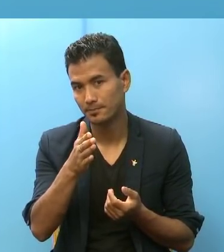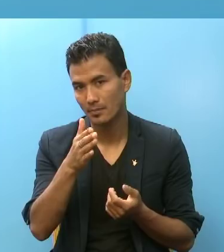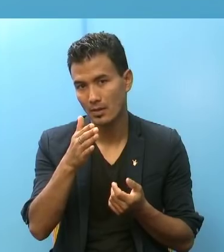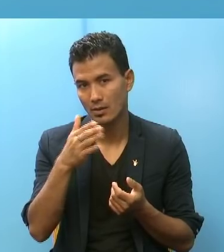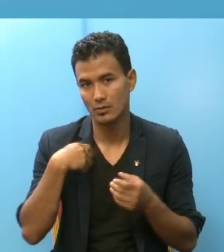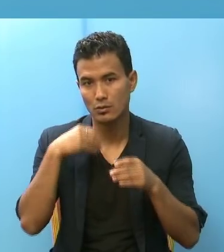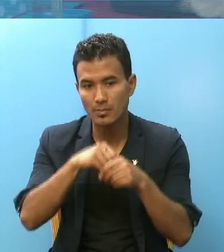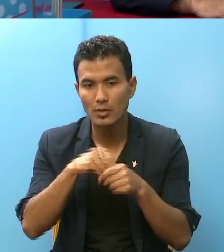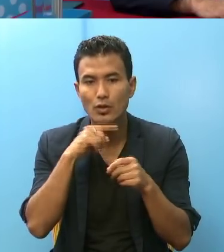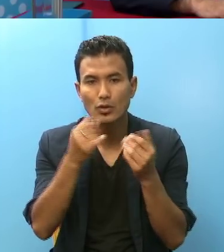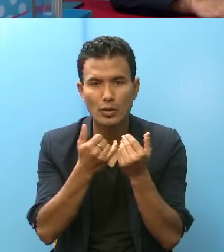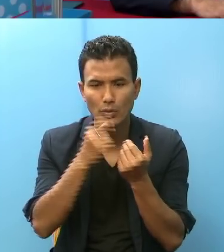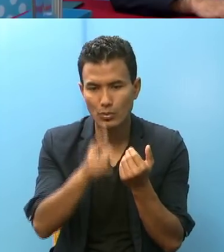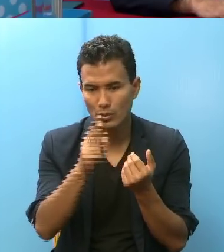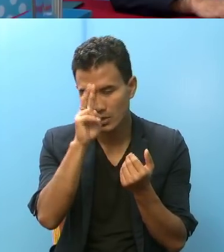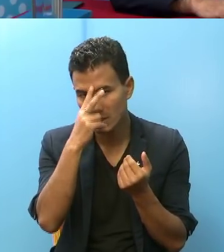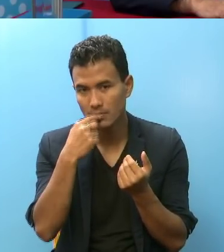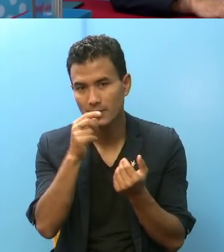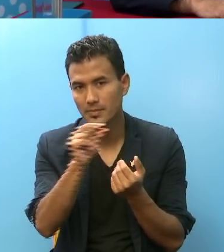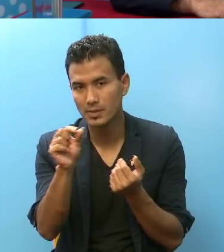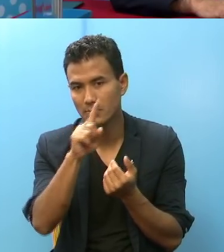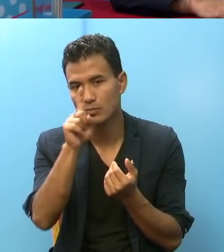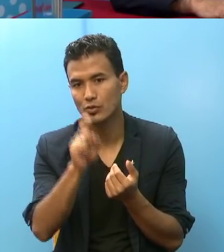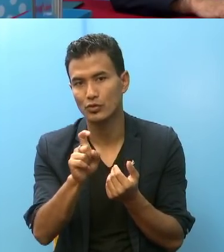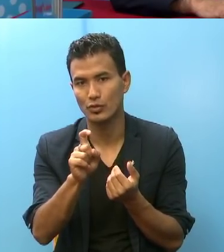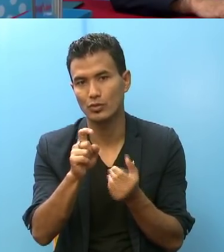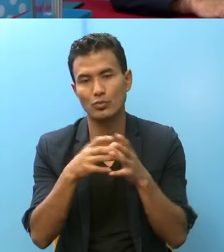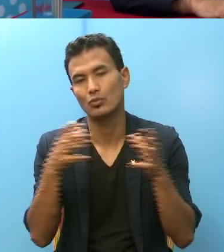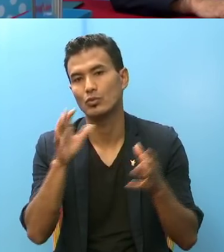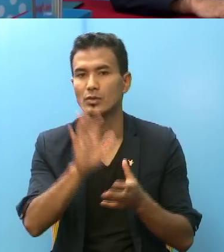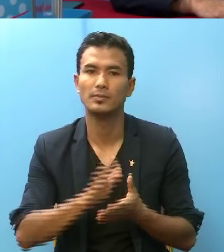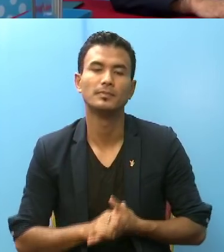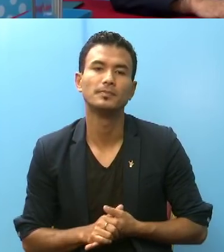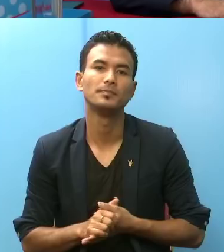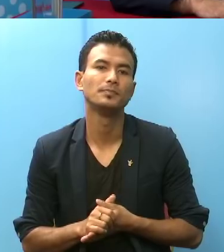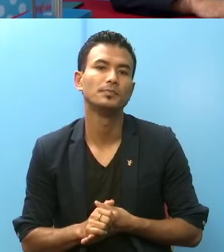चाहिए डियो को हो कि बननेकाल को प्रश्ण चिंद्ना छुला रूप में आग